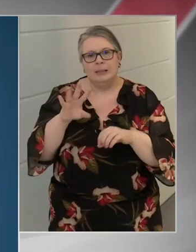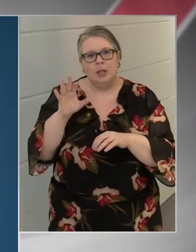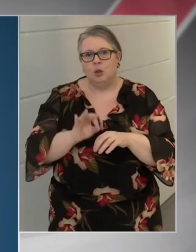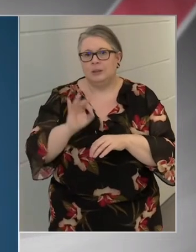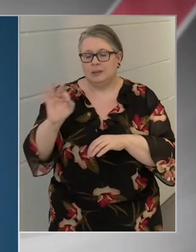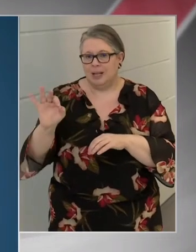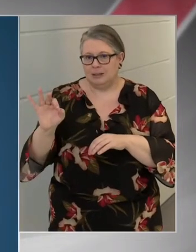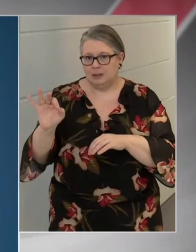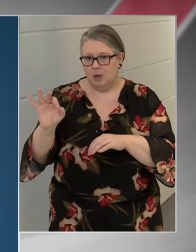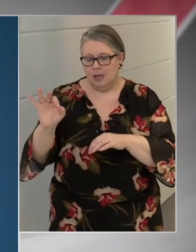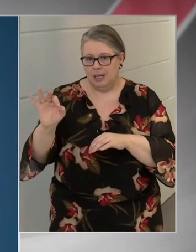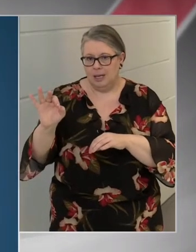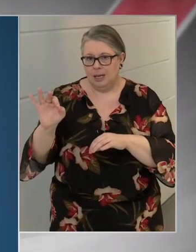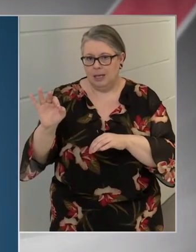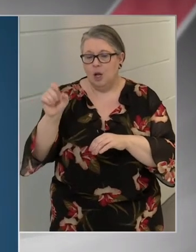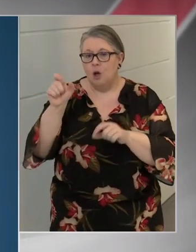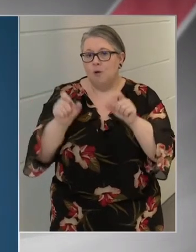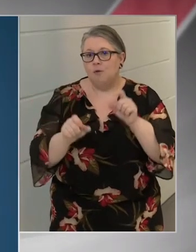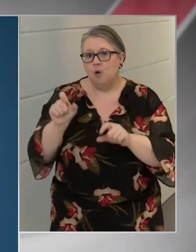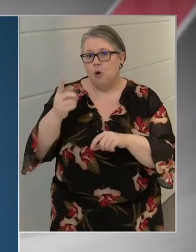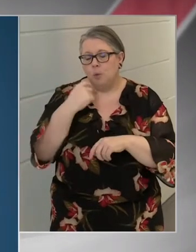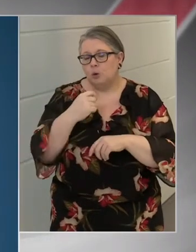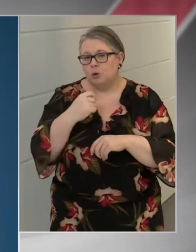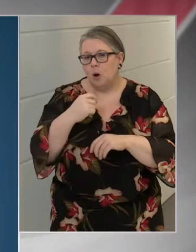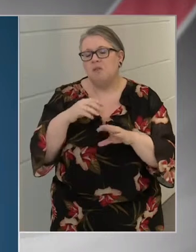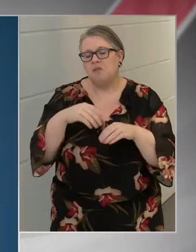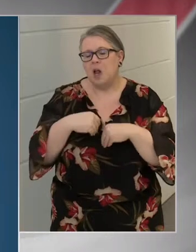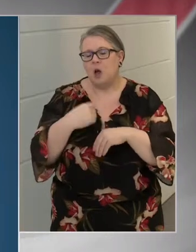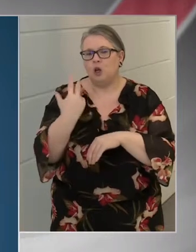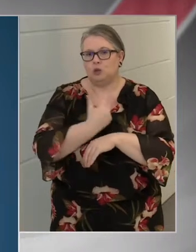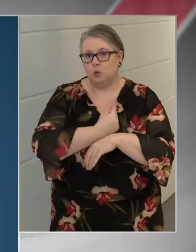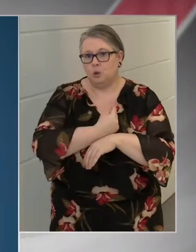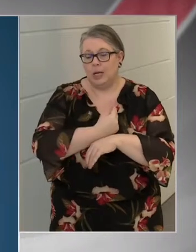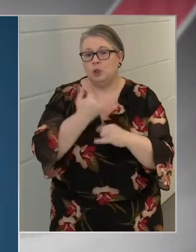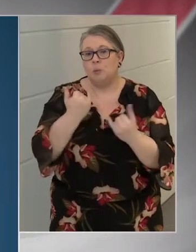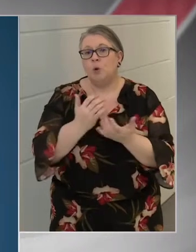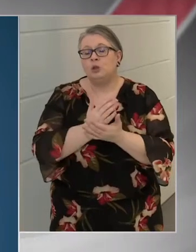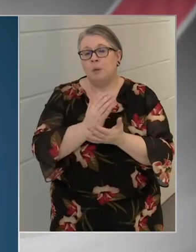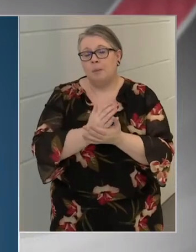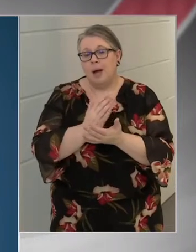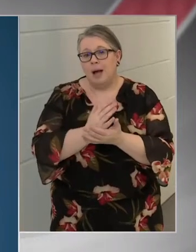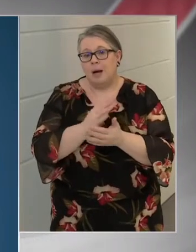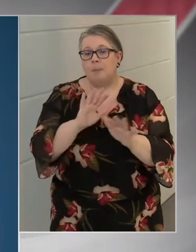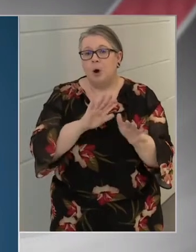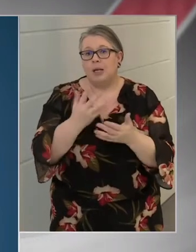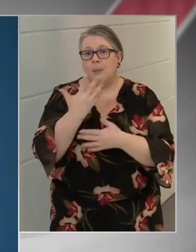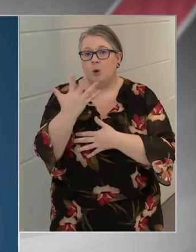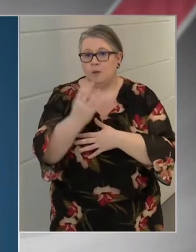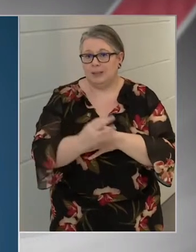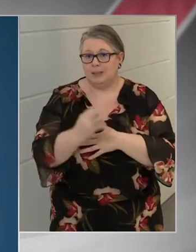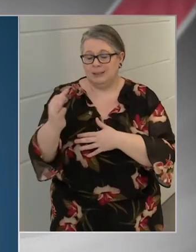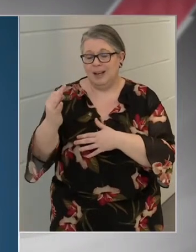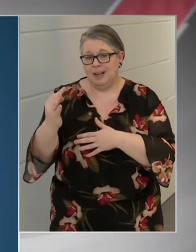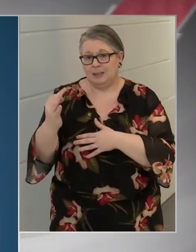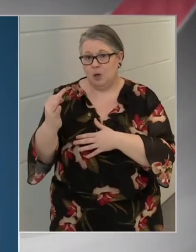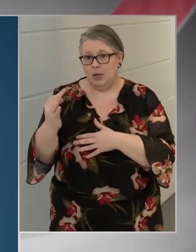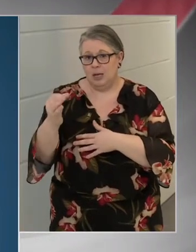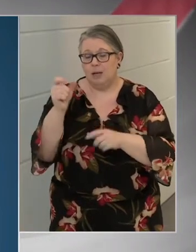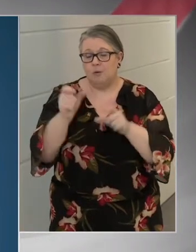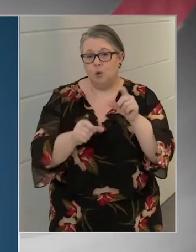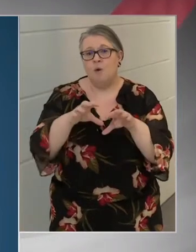százaléknyi fő szerette volna oltatni magát, ez most már majdnem 50 százalékra